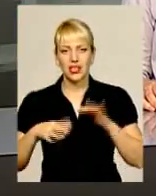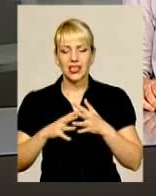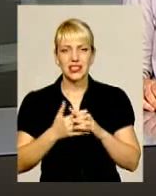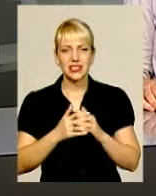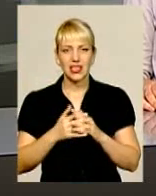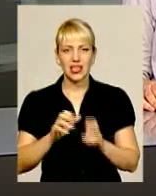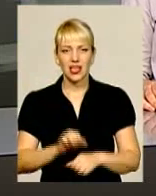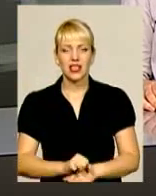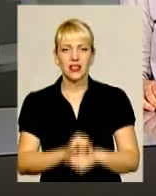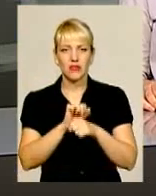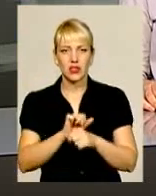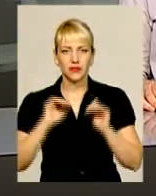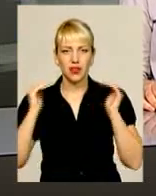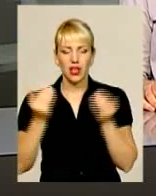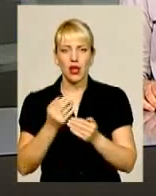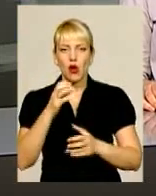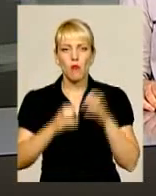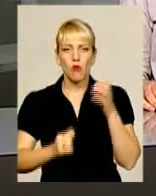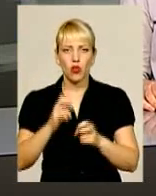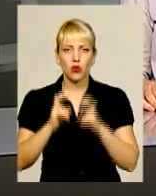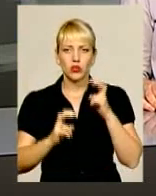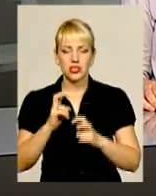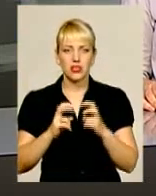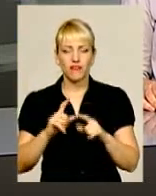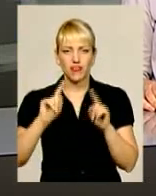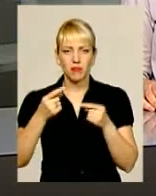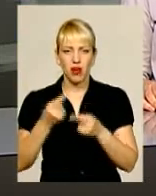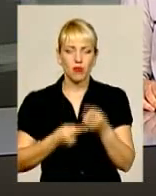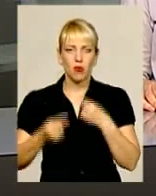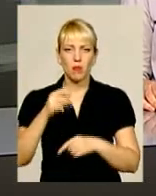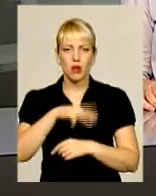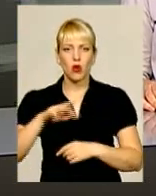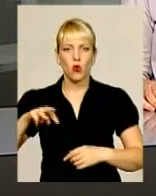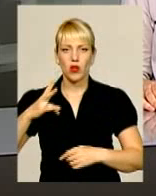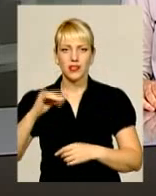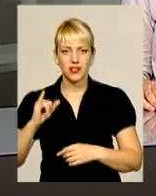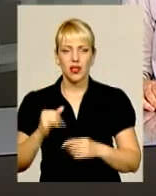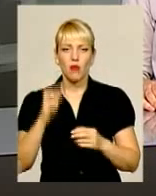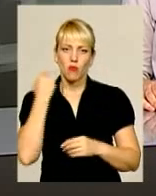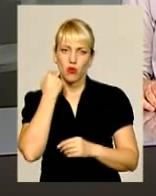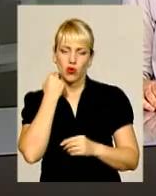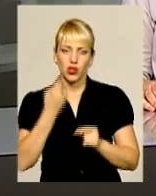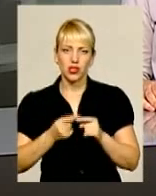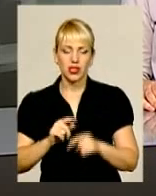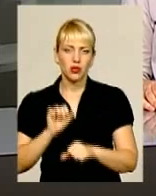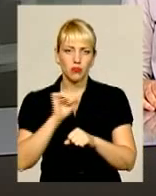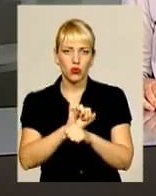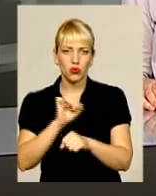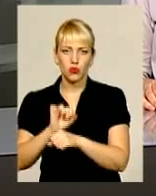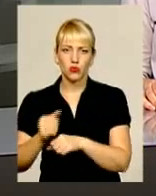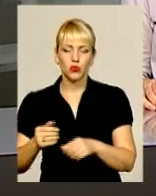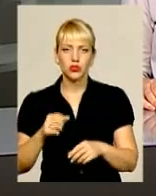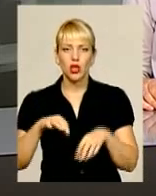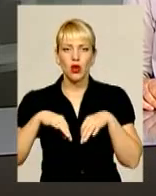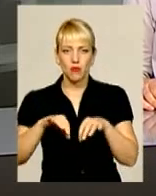тримають в облозі молокозавод. Вимагають повернути їм мільйонні борги. Уже третій день блокують в'їзд молоковозів на територію